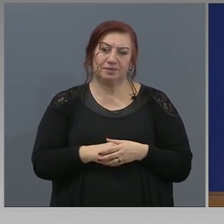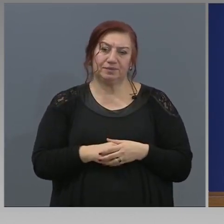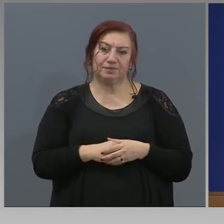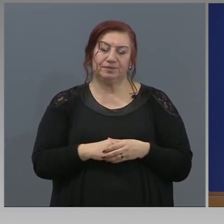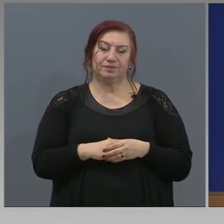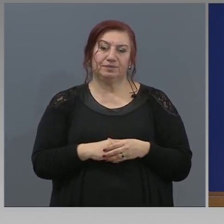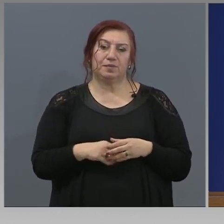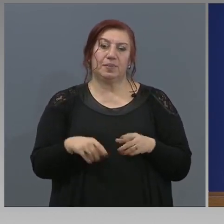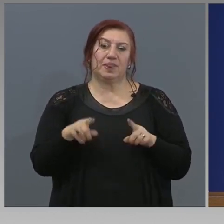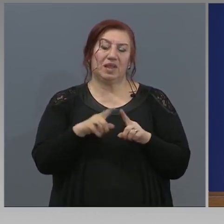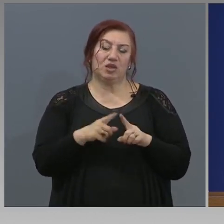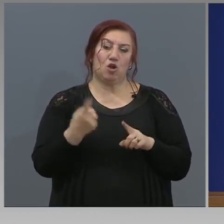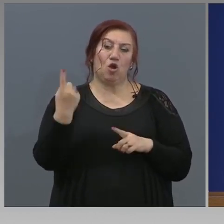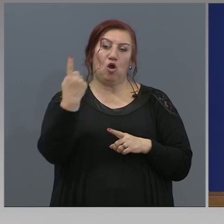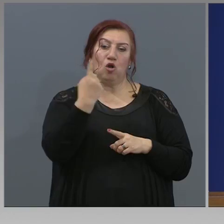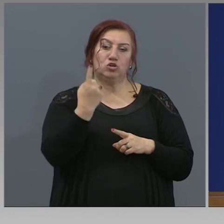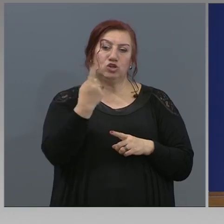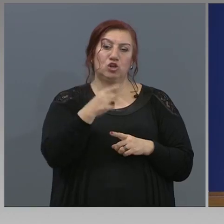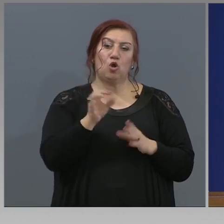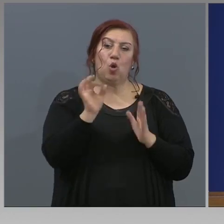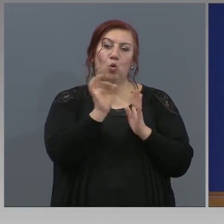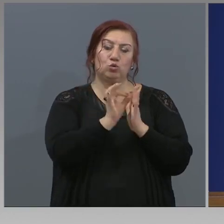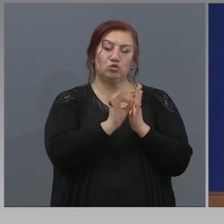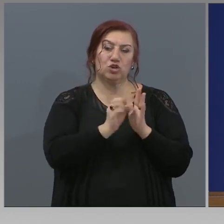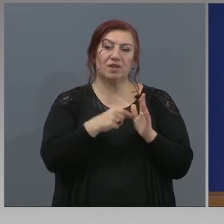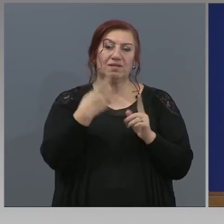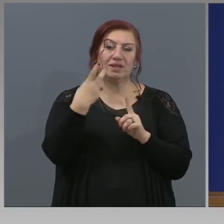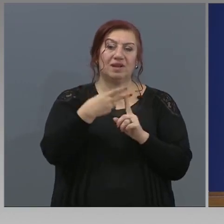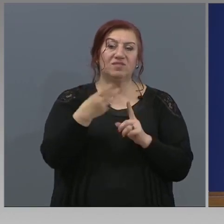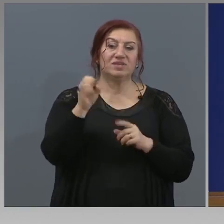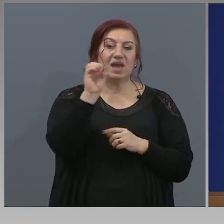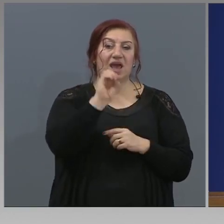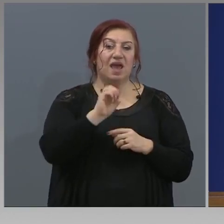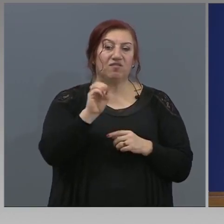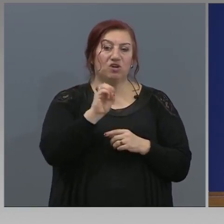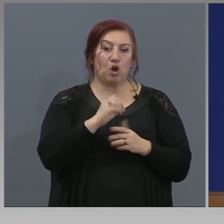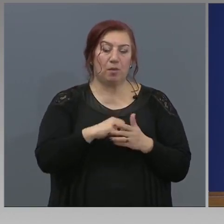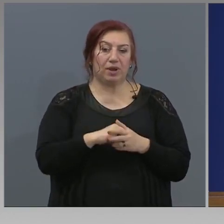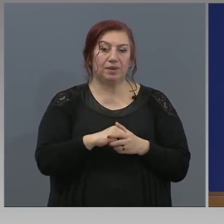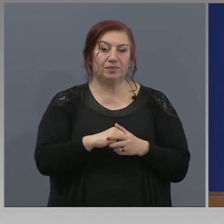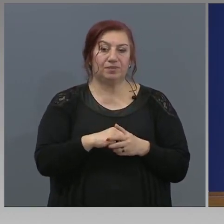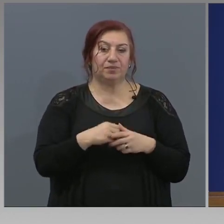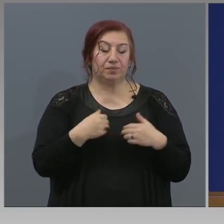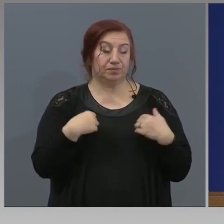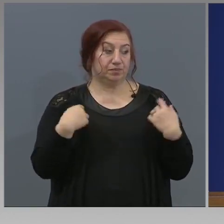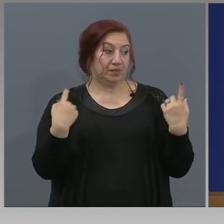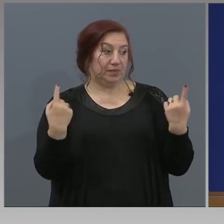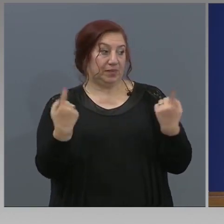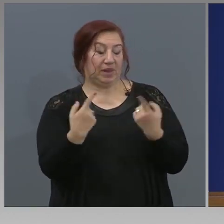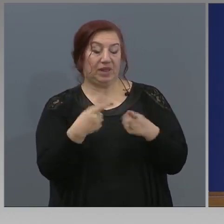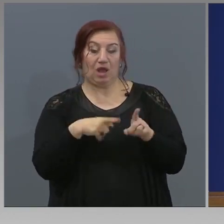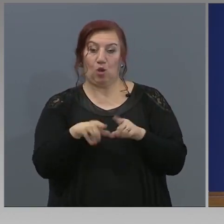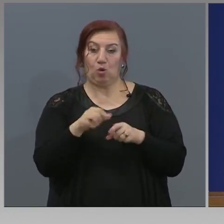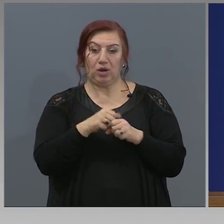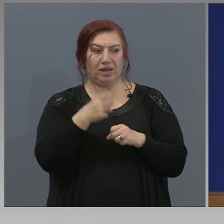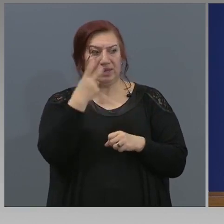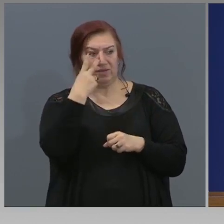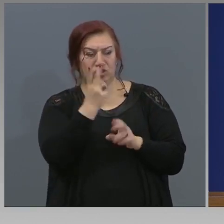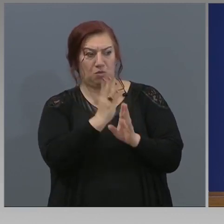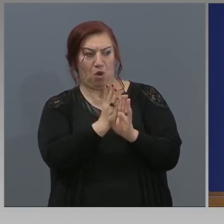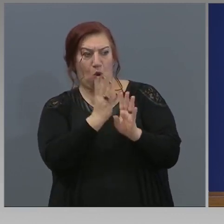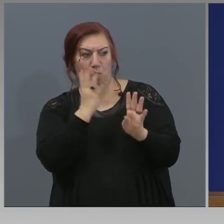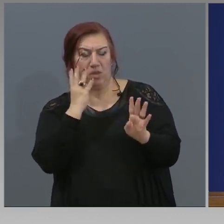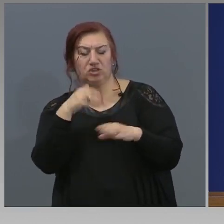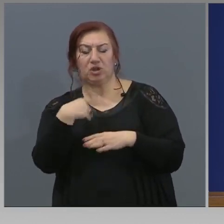Може ли едно от очнение от Телевизия Европа? Ние, доста от нас колегите, сме виждали опашките пред